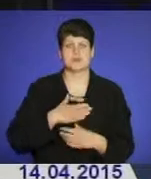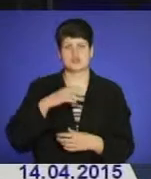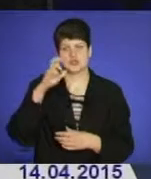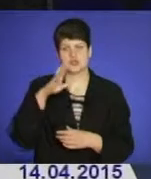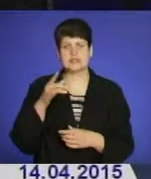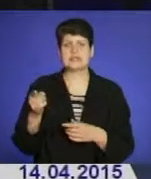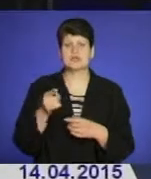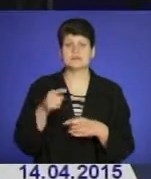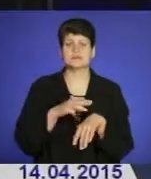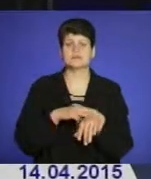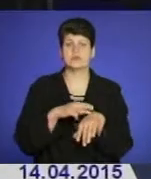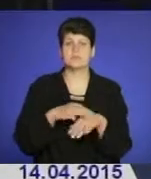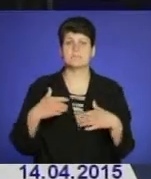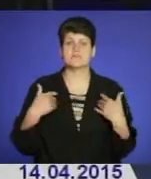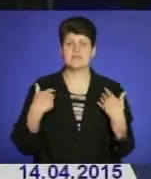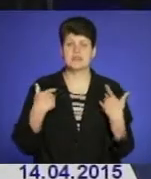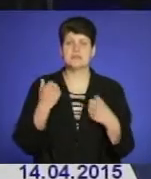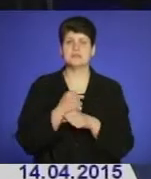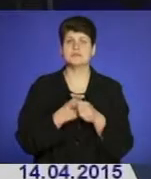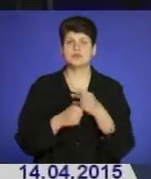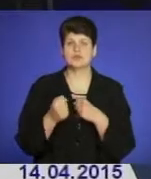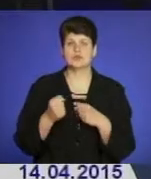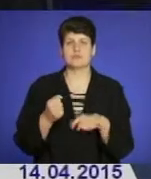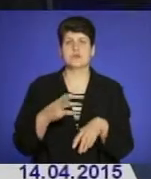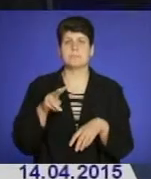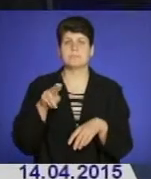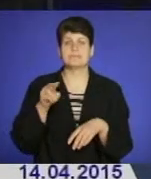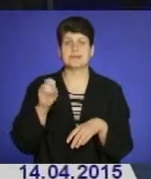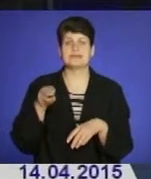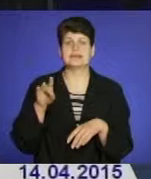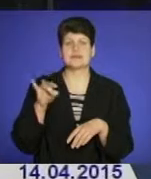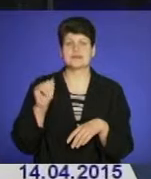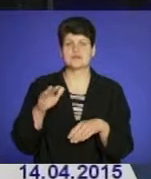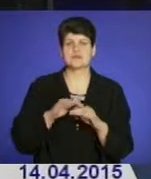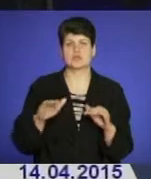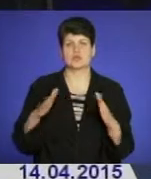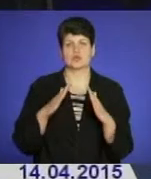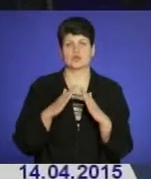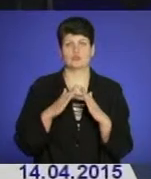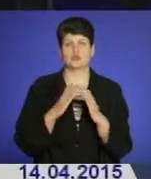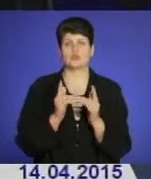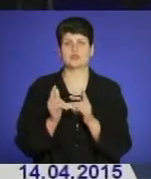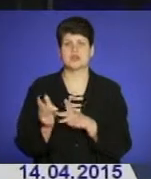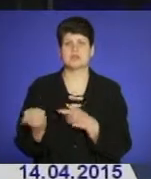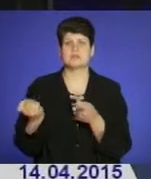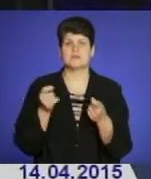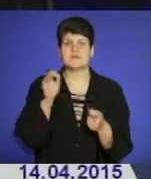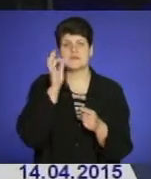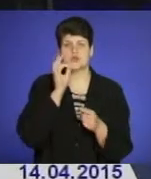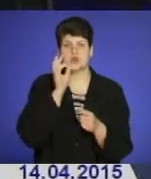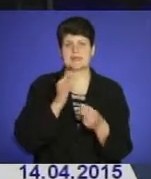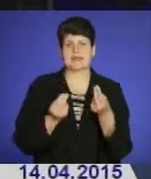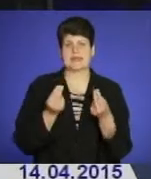Тернопільські правоохоронці привітали з Великодним вихованців Петриківського дитячого будинку-інтернату. Привезли дітям солодощі та